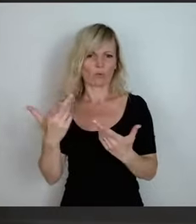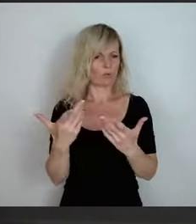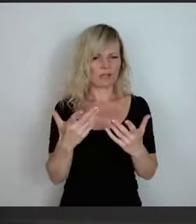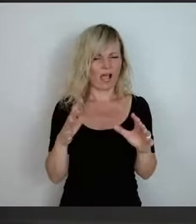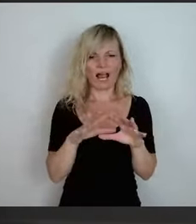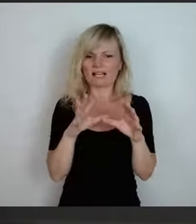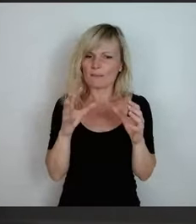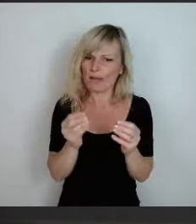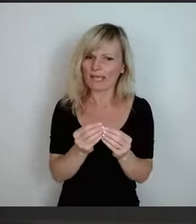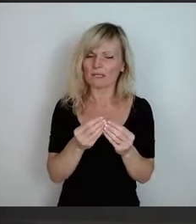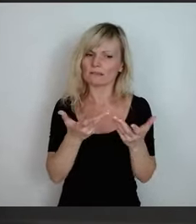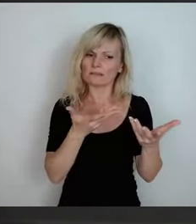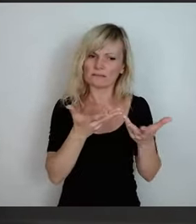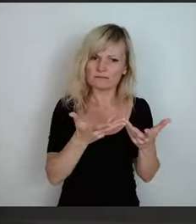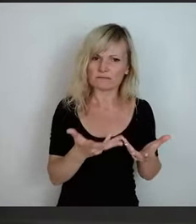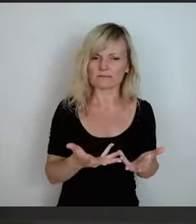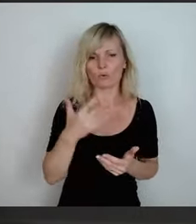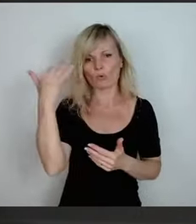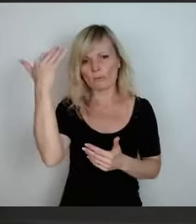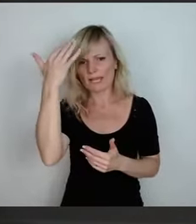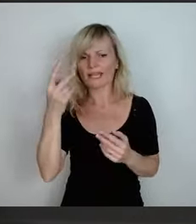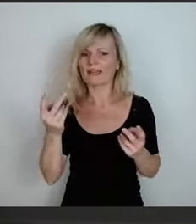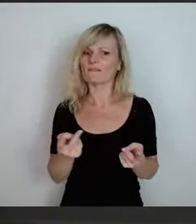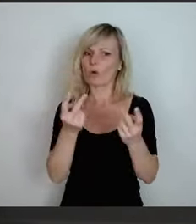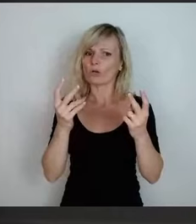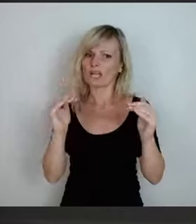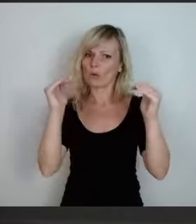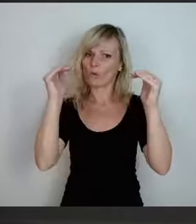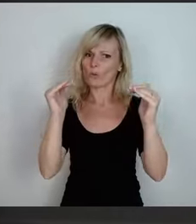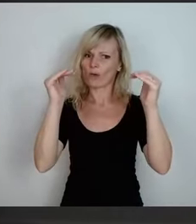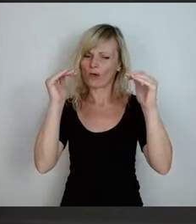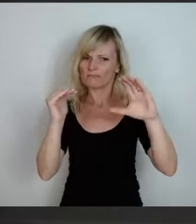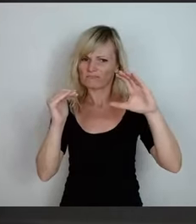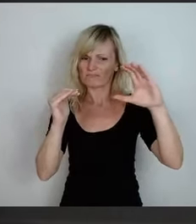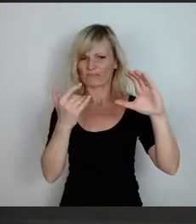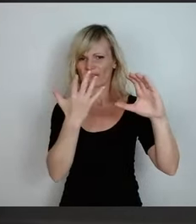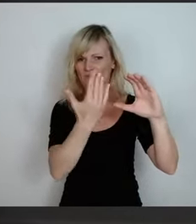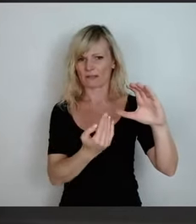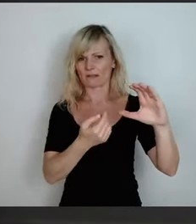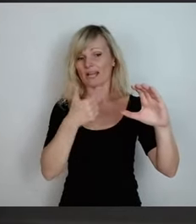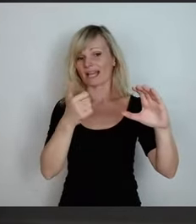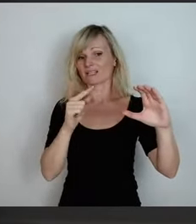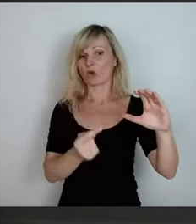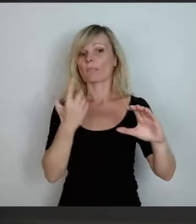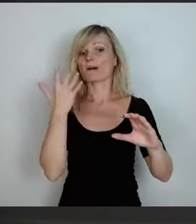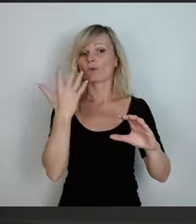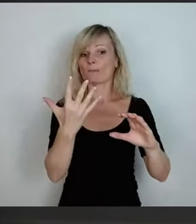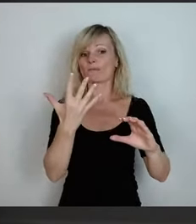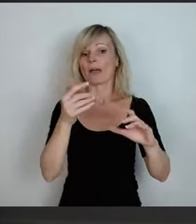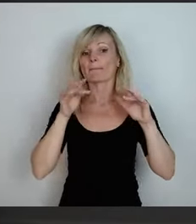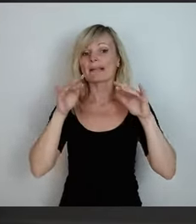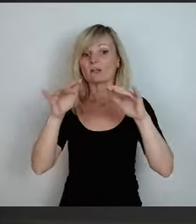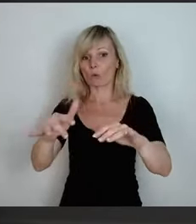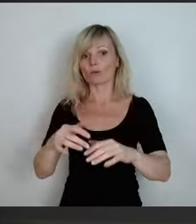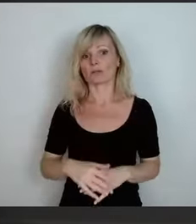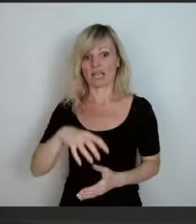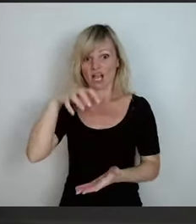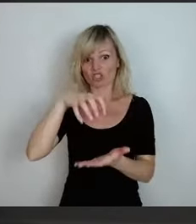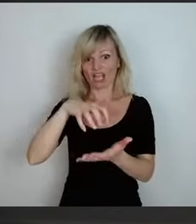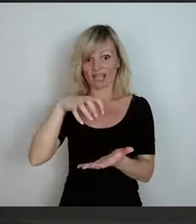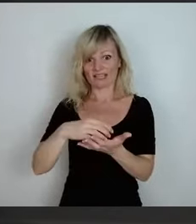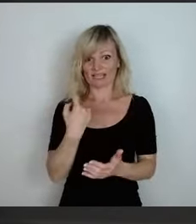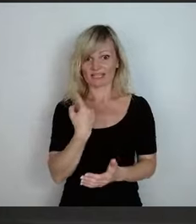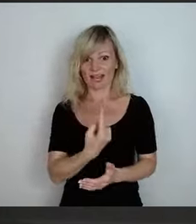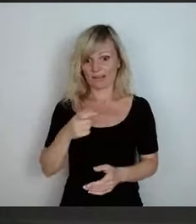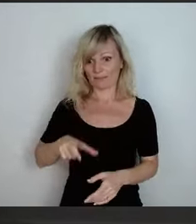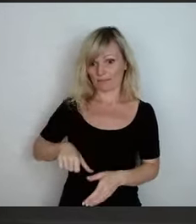Förderhöhe mal nachzudenken, denn diese ca. 1,5 Millionen, die außen, ich sage jetzt mal, Stadtsäcke kommen müssen, die schmerzen